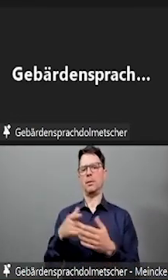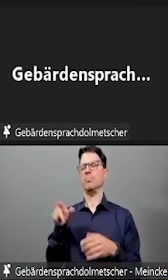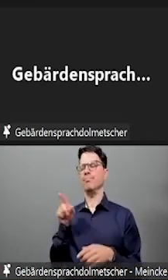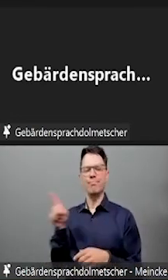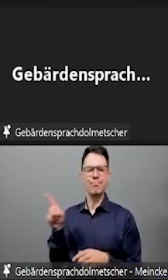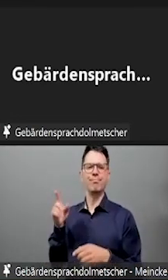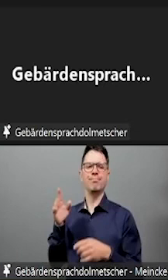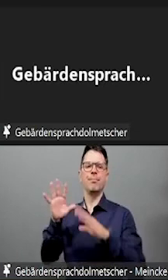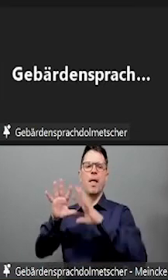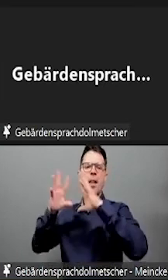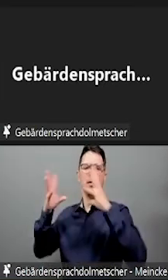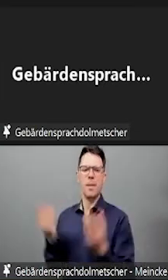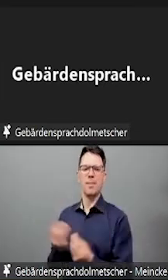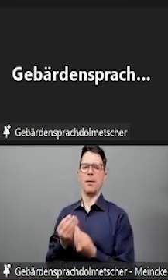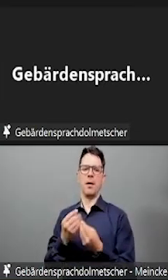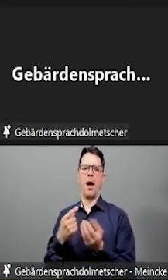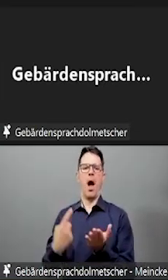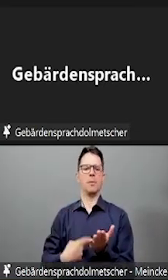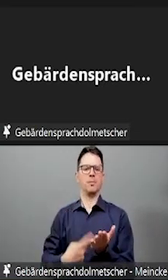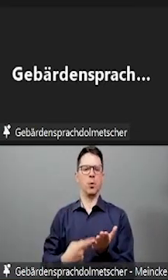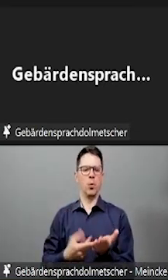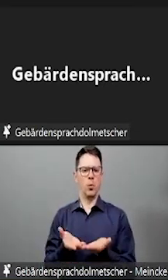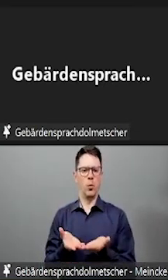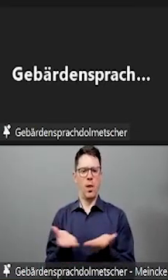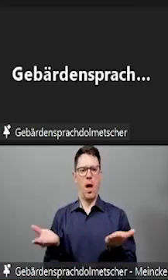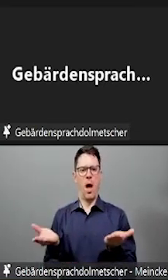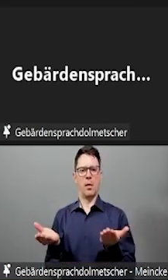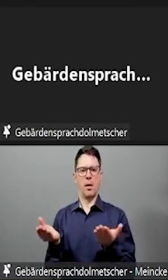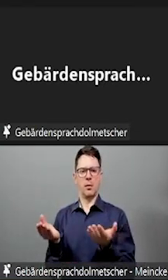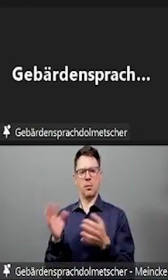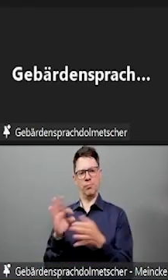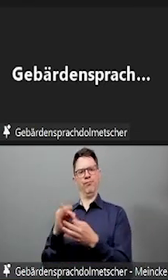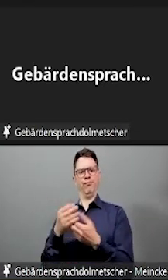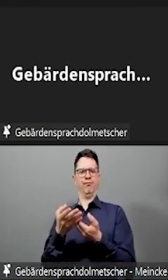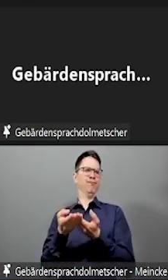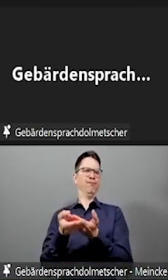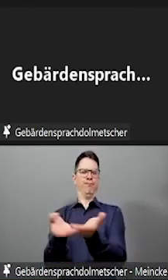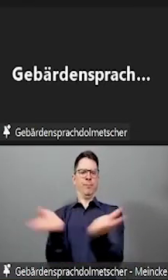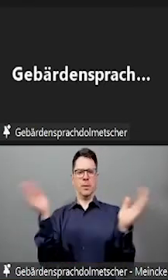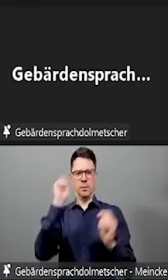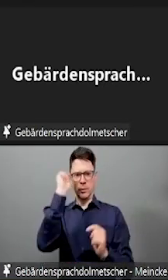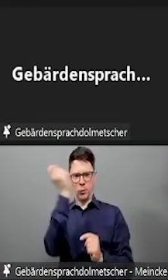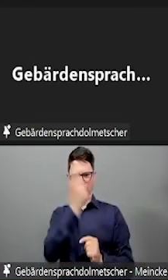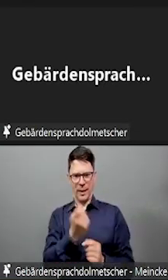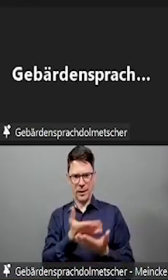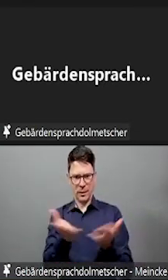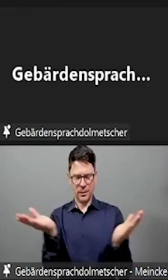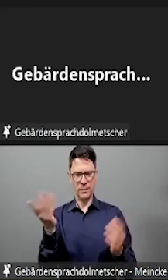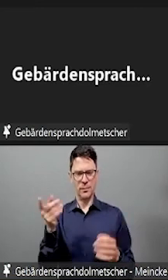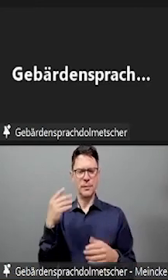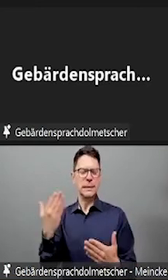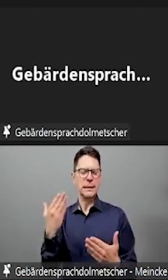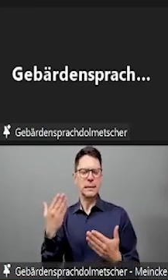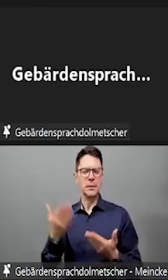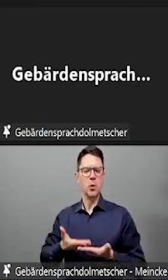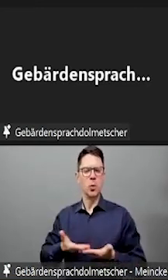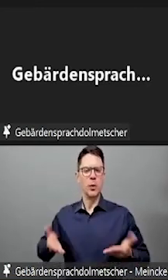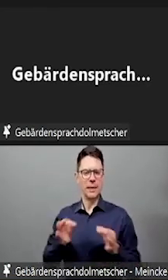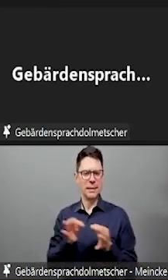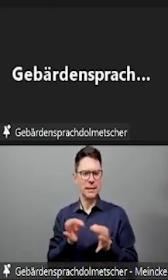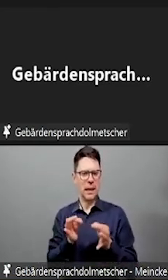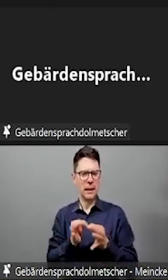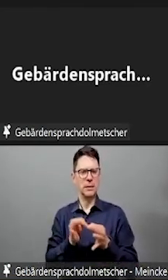direkt aus Artikel 3 Absatz 1 des Grundgesetzes ableitet. Und unter Bezug auf diesen